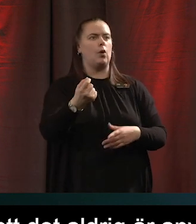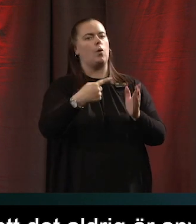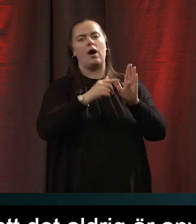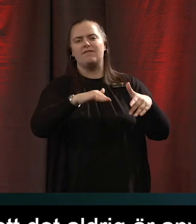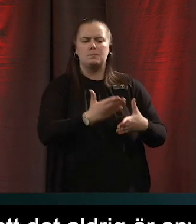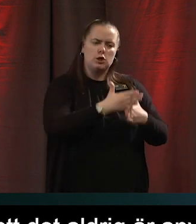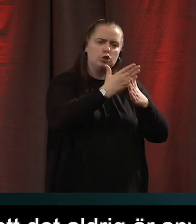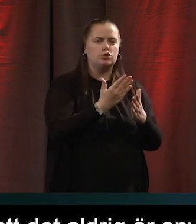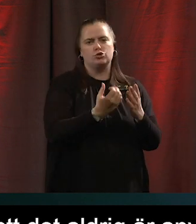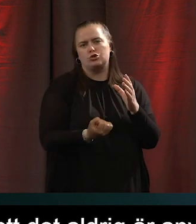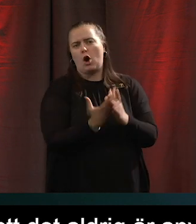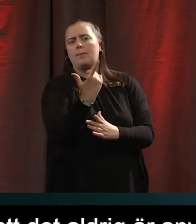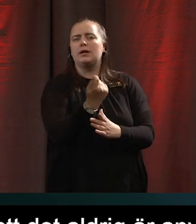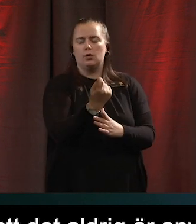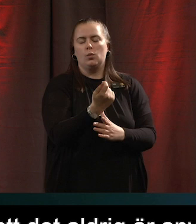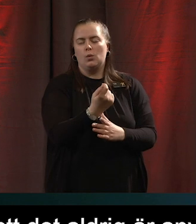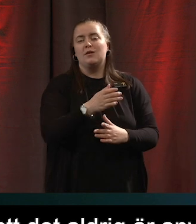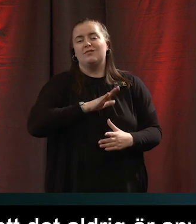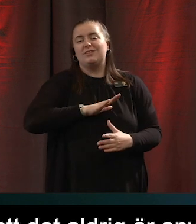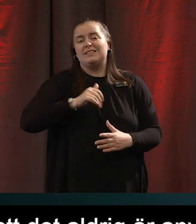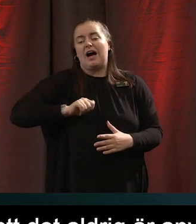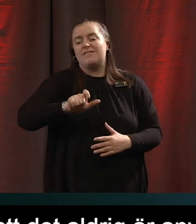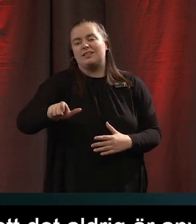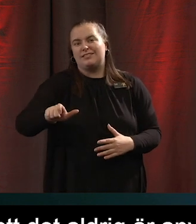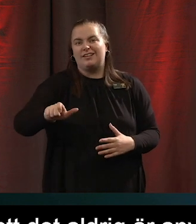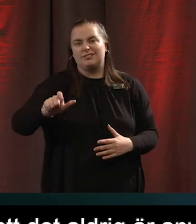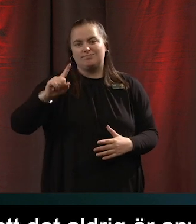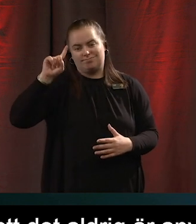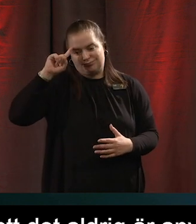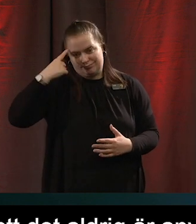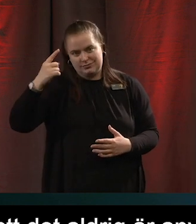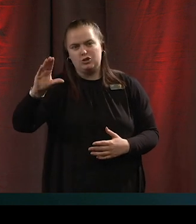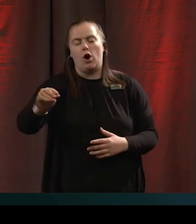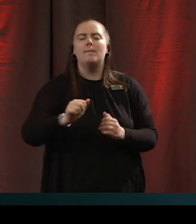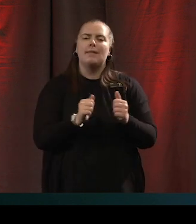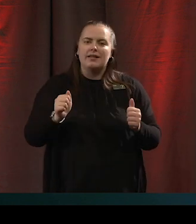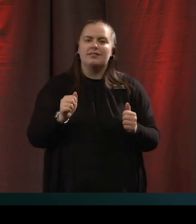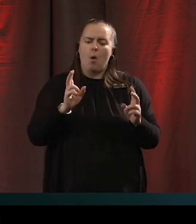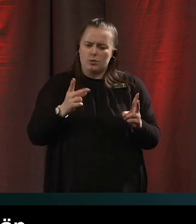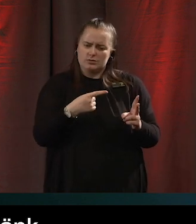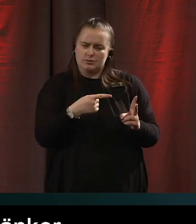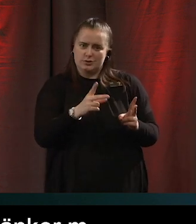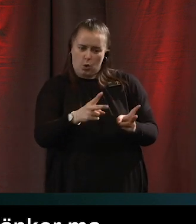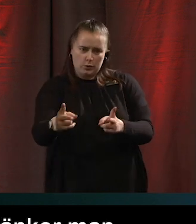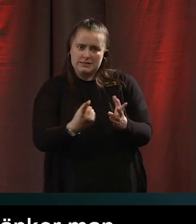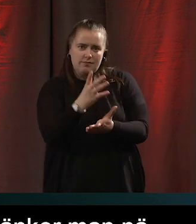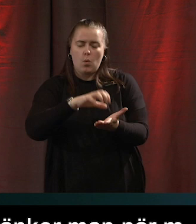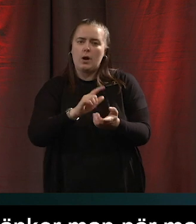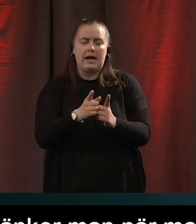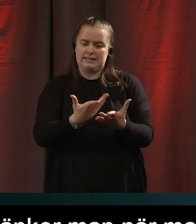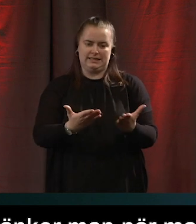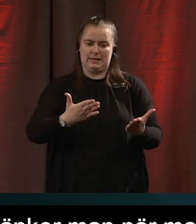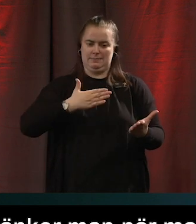någonting tänker att det finns användare som är idioter. men till och med då så är det till och med i de situationerna så kanske det inte är mitt fel men